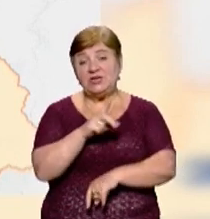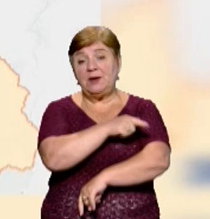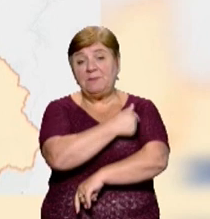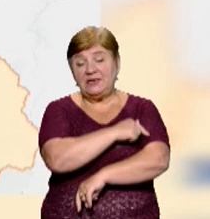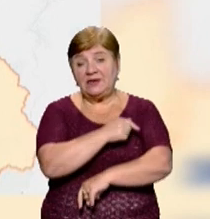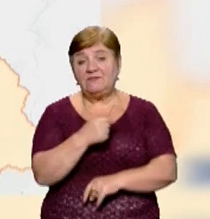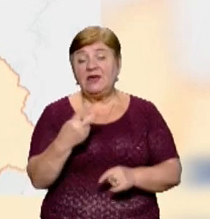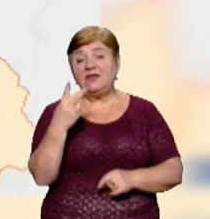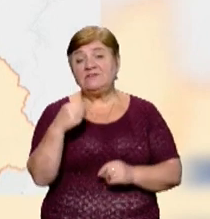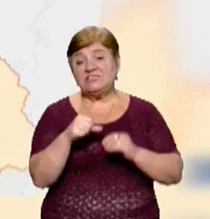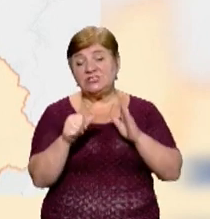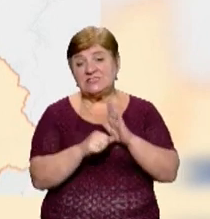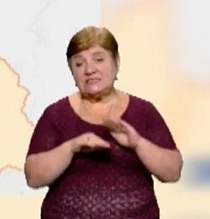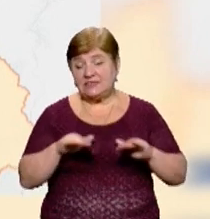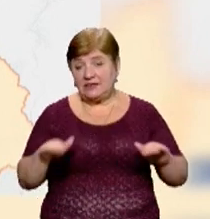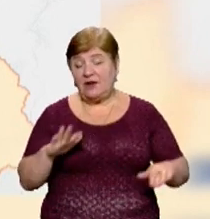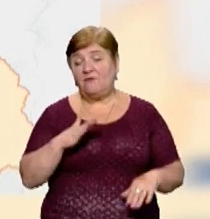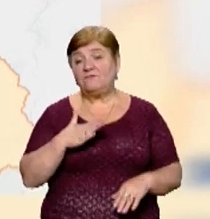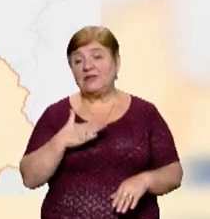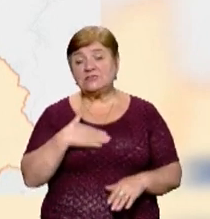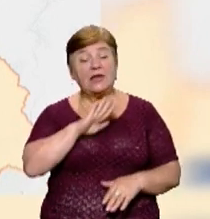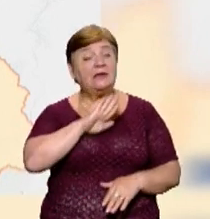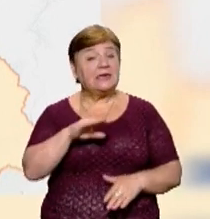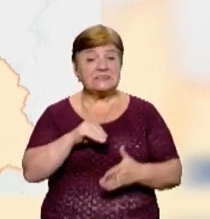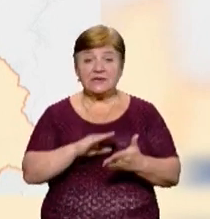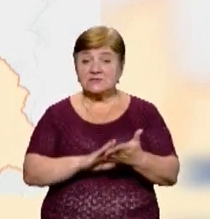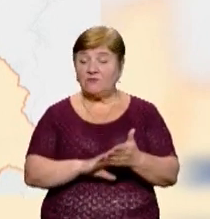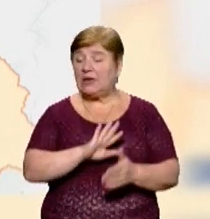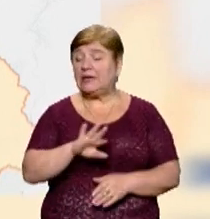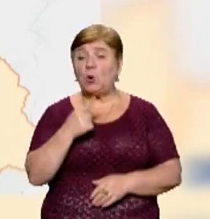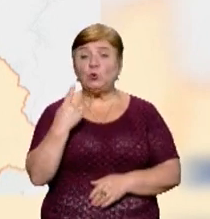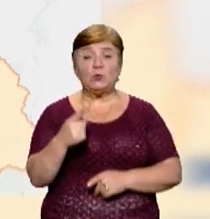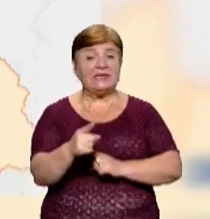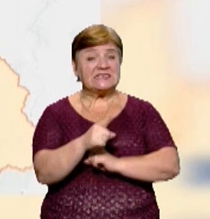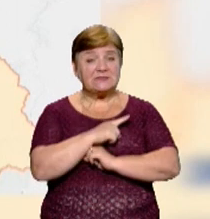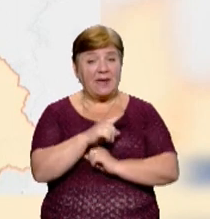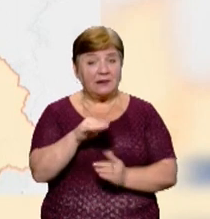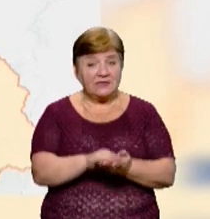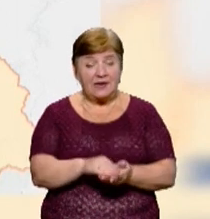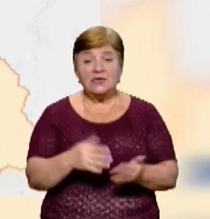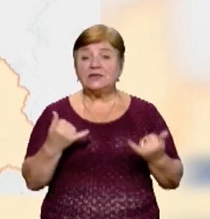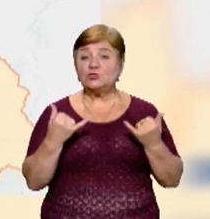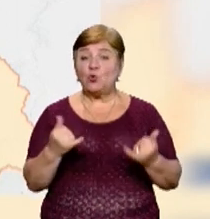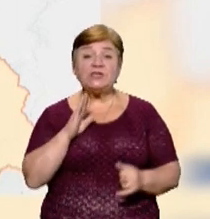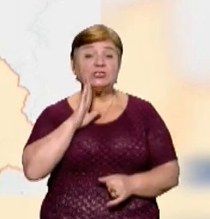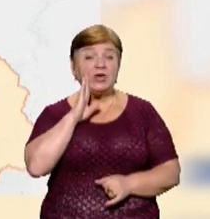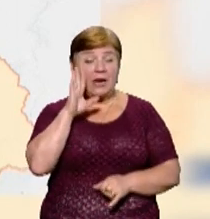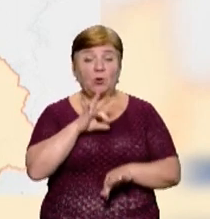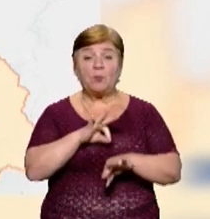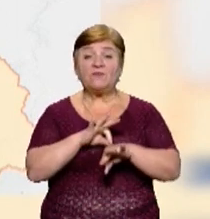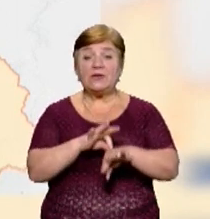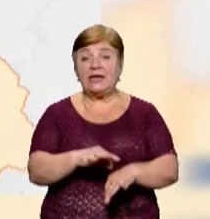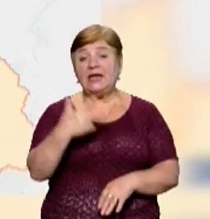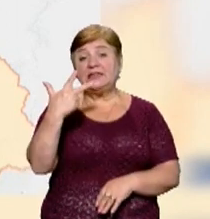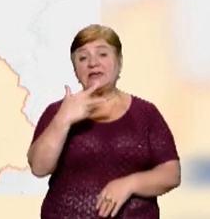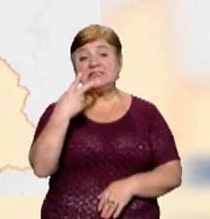дітей. За останню добу у нашому краї не зареєстрували жодної смерті від цієї хвороби. Станом на сьогоднішній ранок провели понад